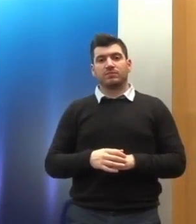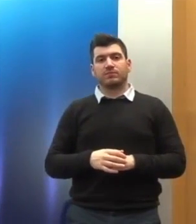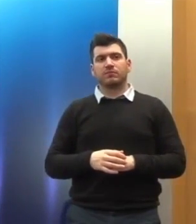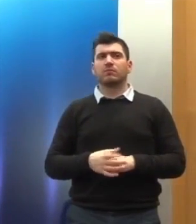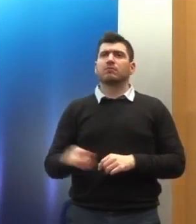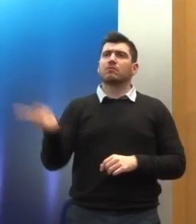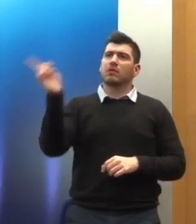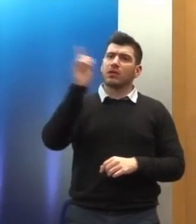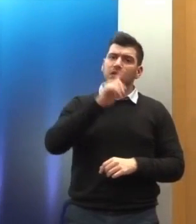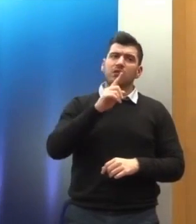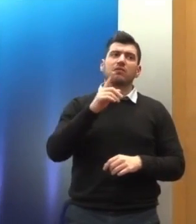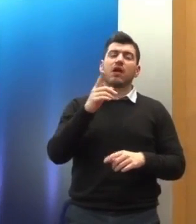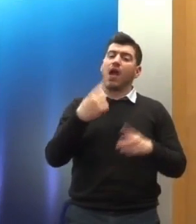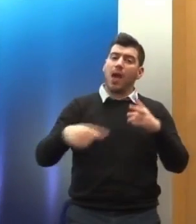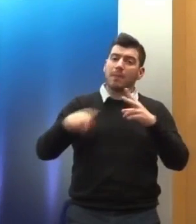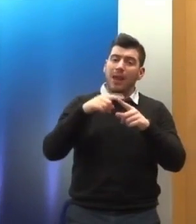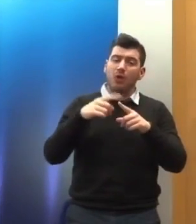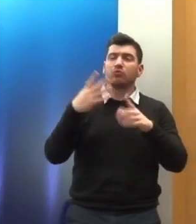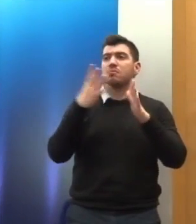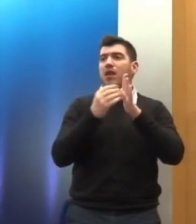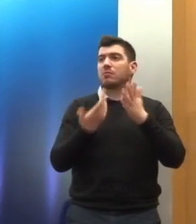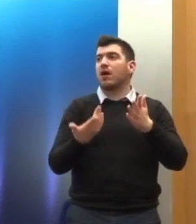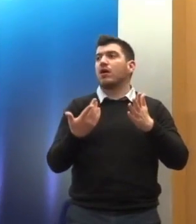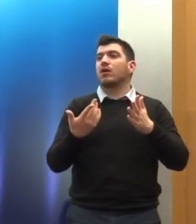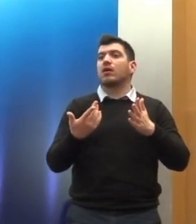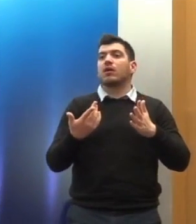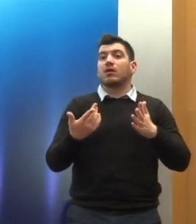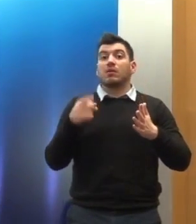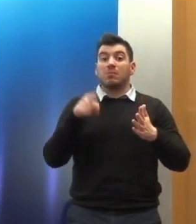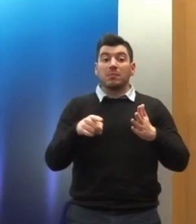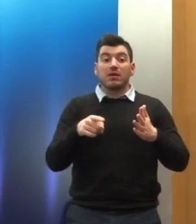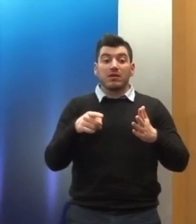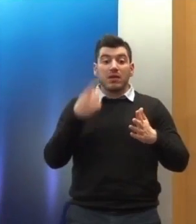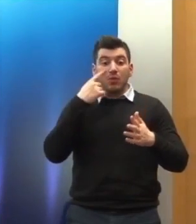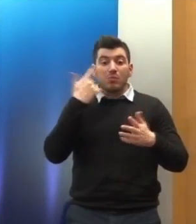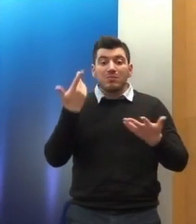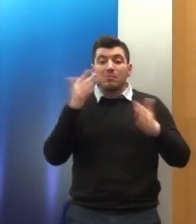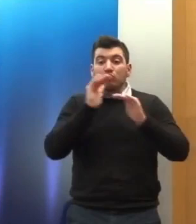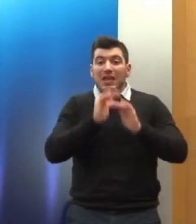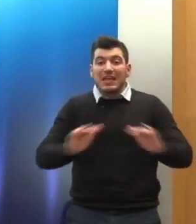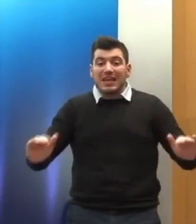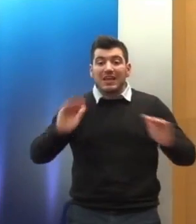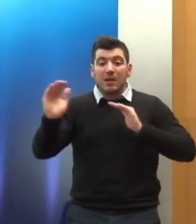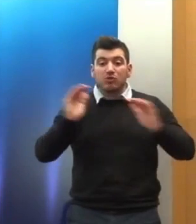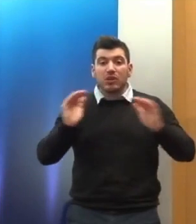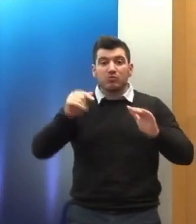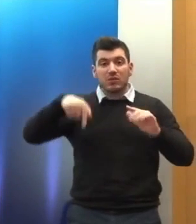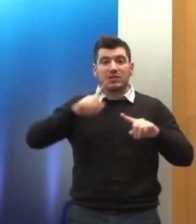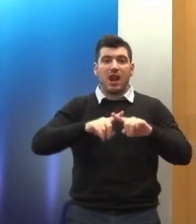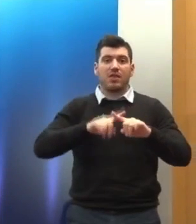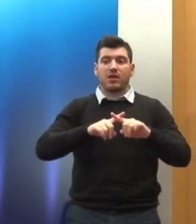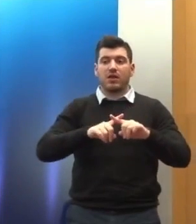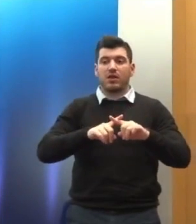ζητήματα κοινωνικής ασφάλειας και ειρήνης σε αυτή τη χώρα και νομίζω πως εδώ θα πρέπει να είμαστε όλοι πάρα πολύ